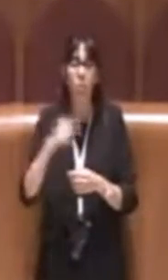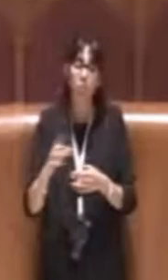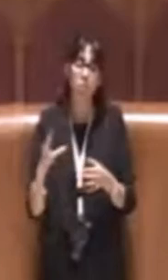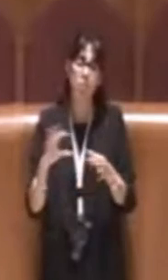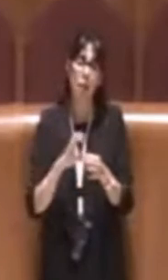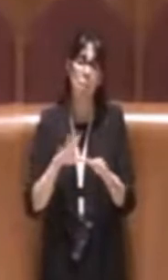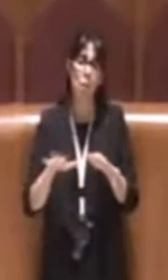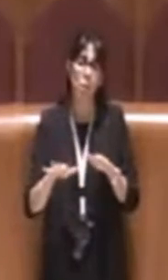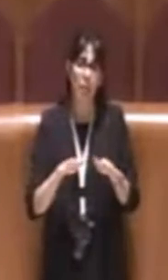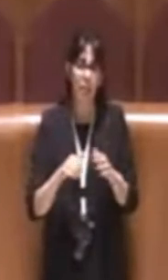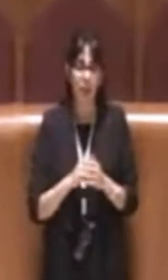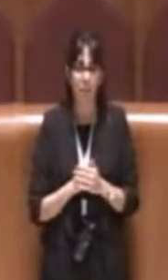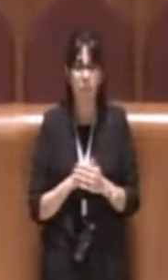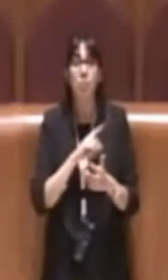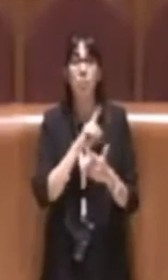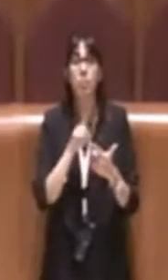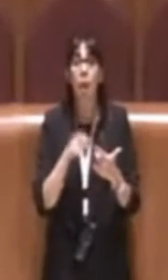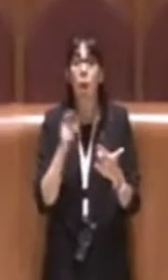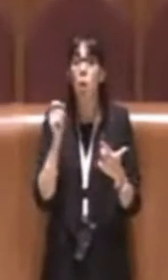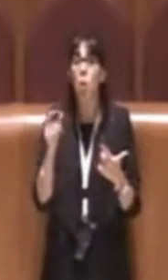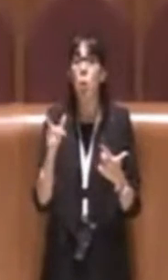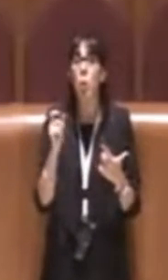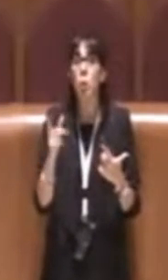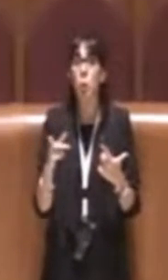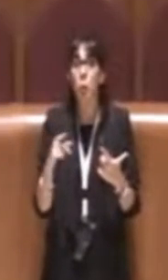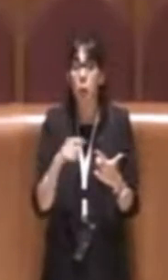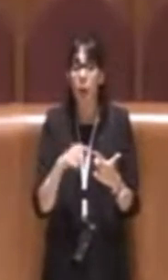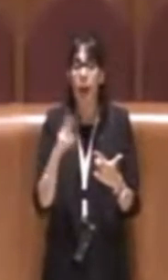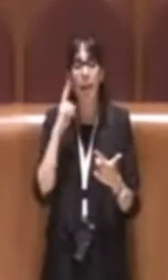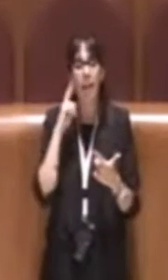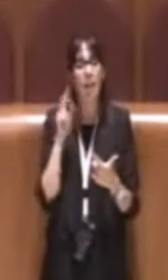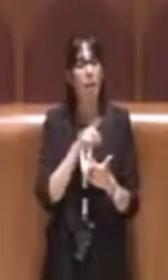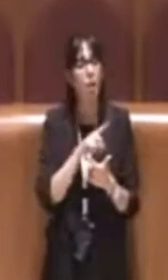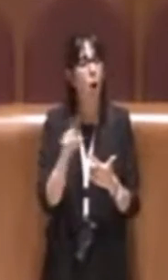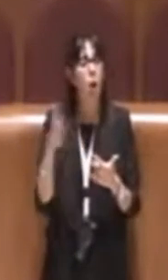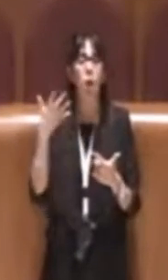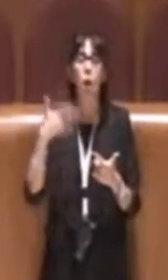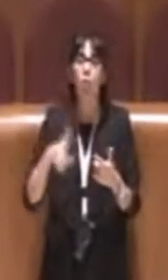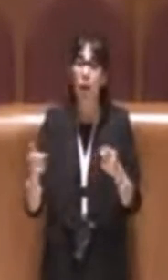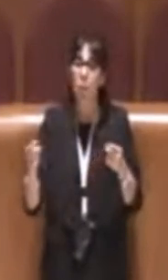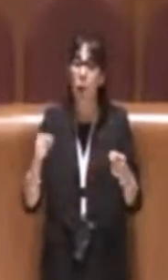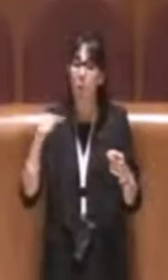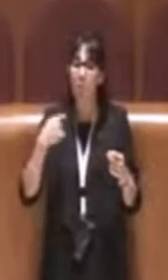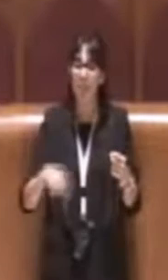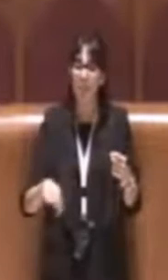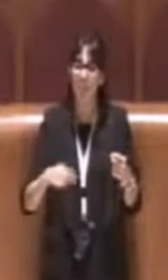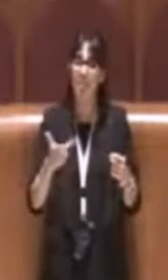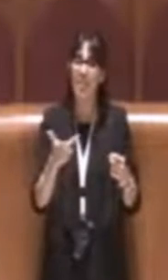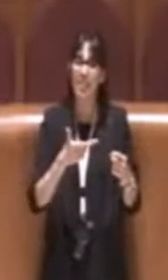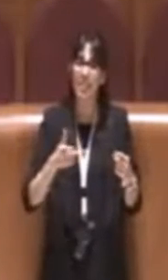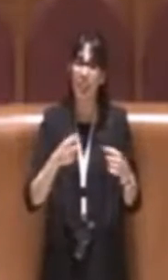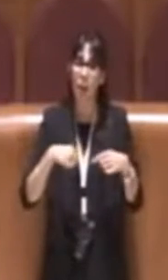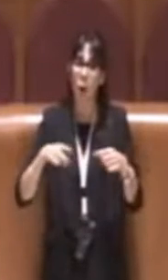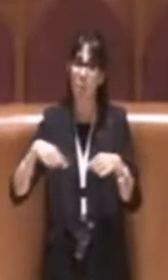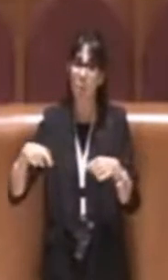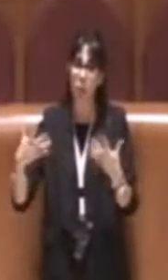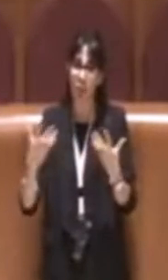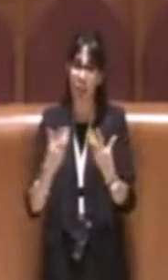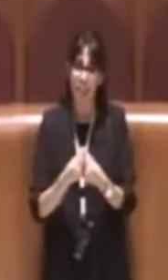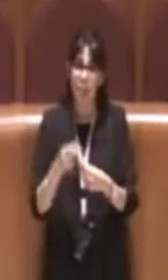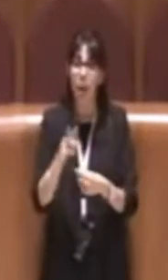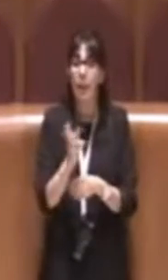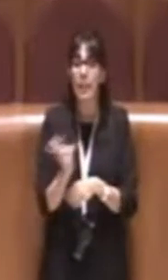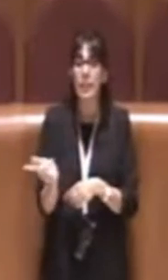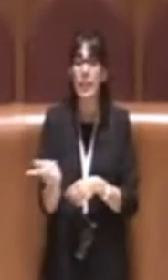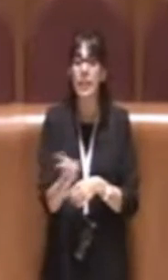Per quanto riguarda la cultura ricordo che già in quella sede le commissioni si espressero in maniera